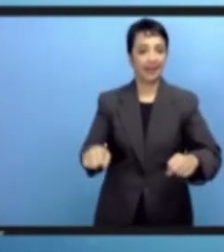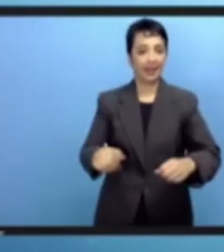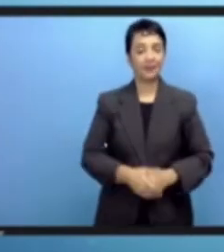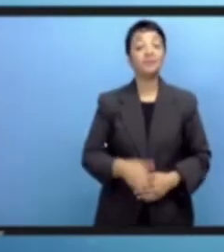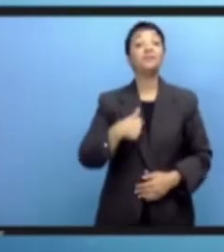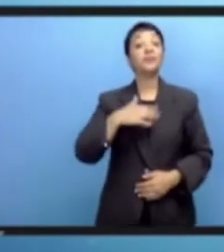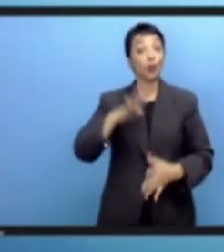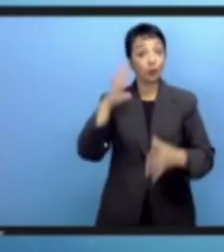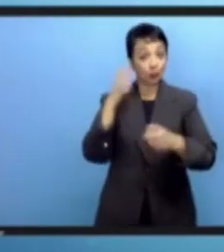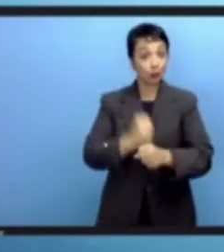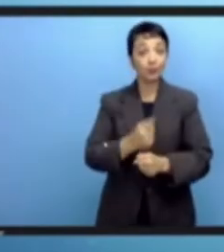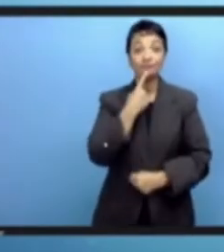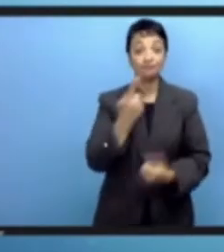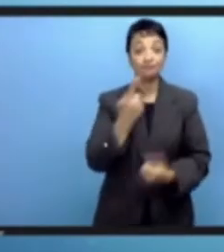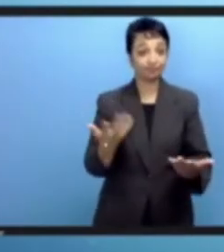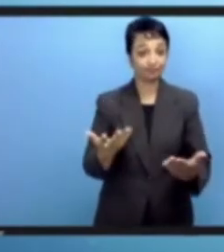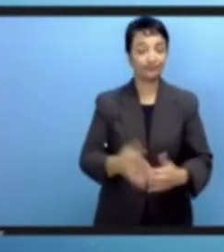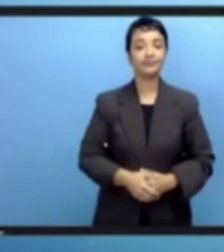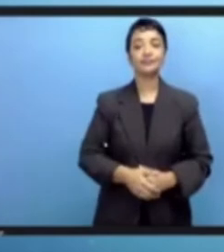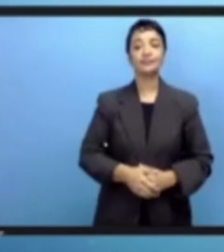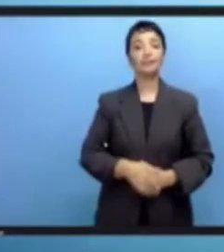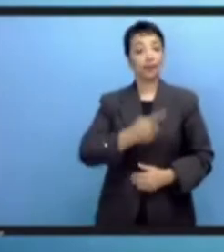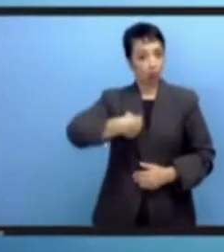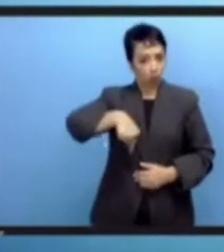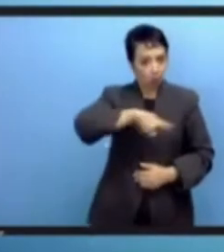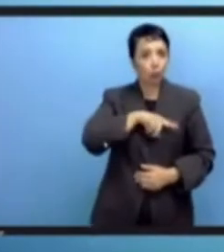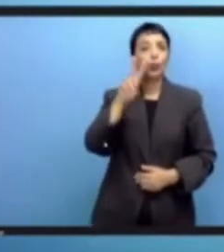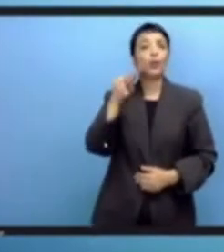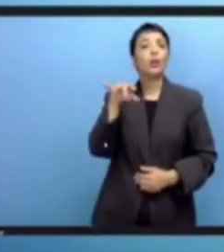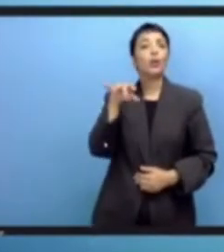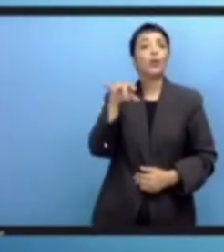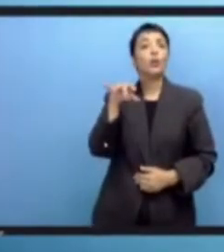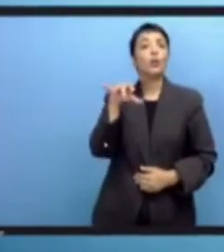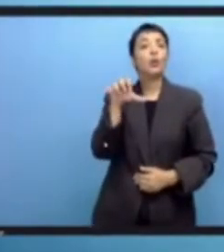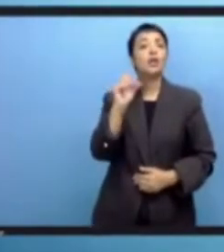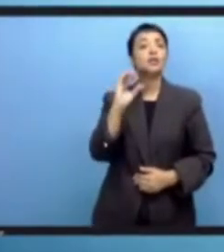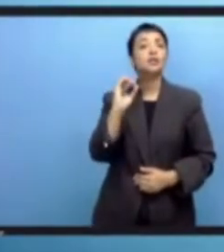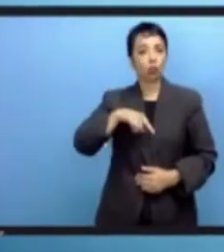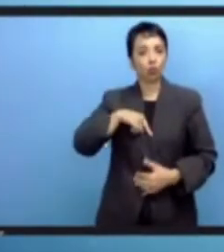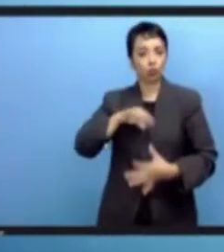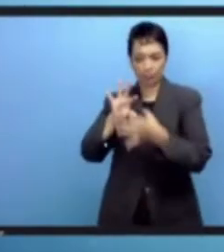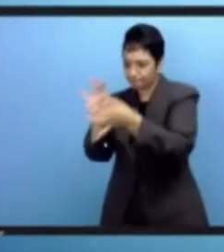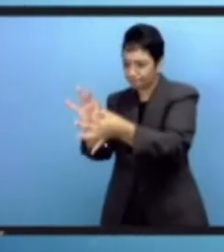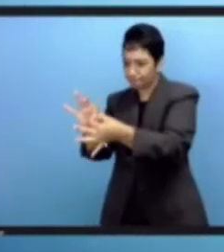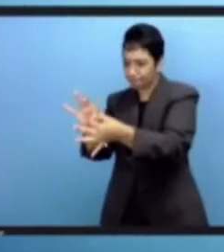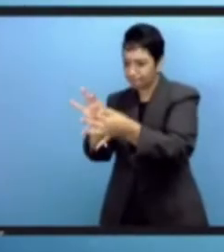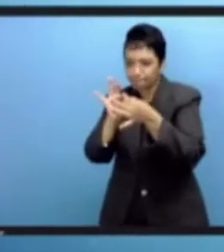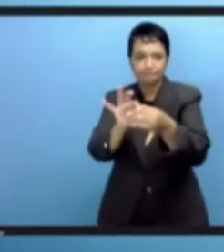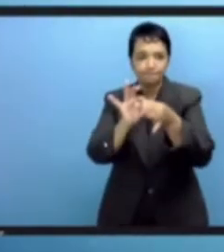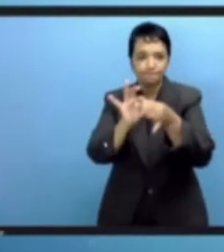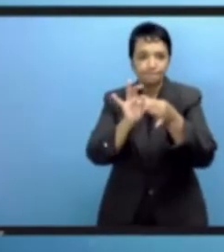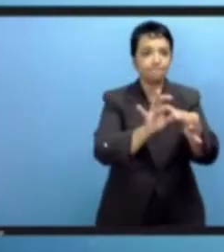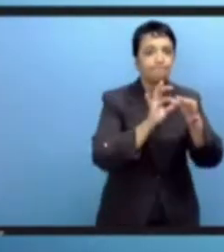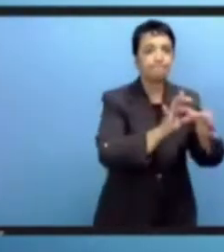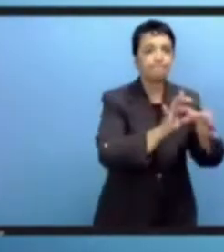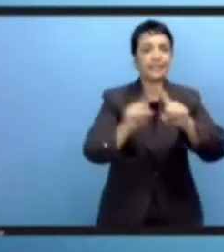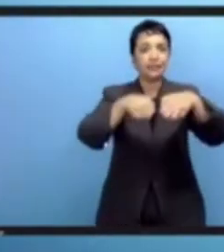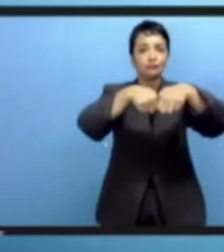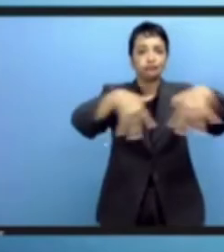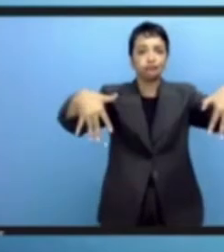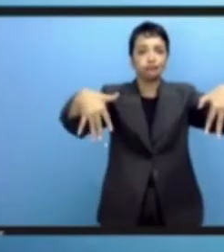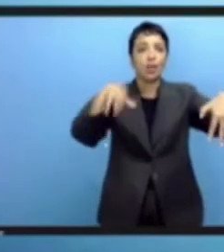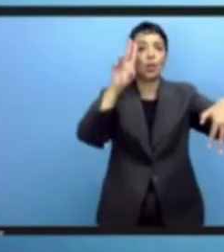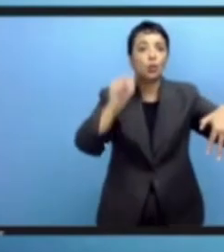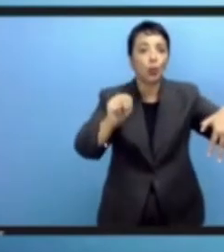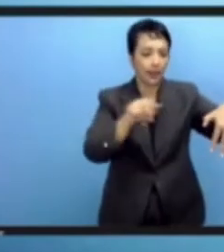اسمح لي أن أختتم هذه الكلمة بالتأكيد على أن منظمة اليونسكو ستواصل العمل عن كتب مع سائر أعضاء